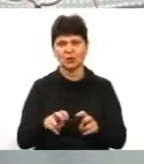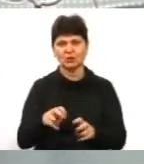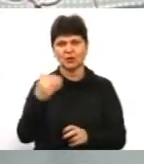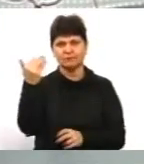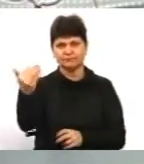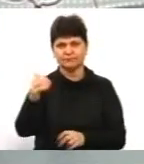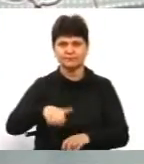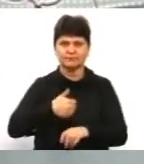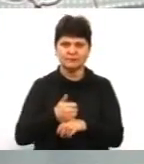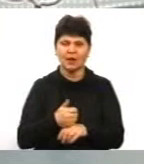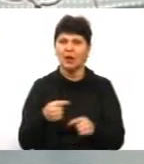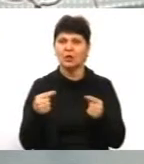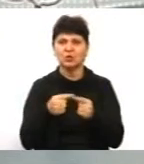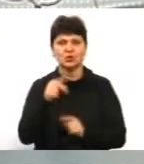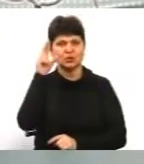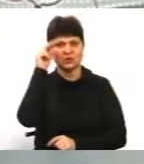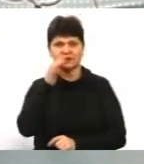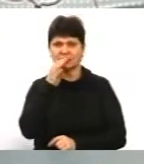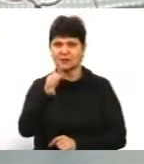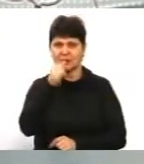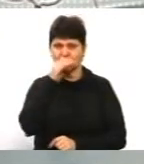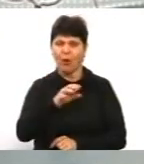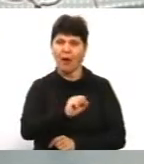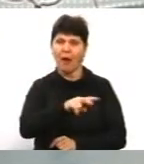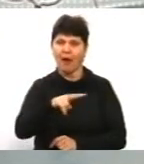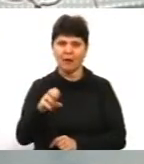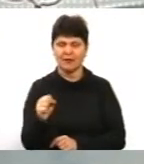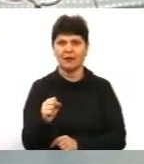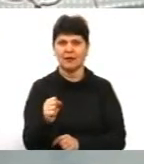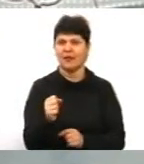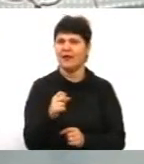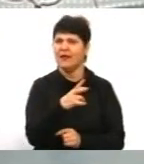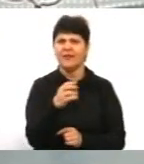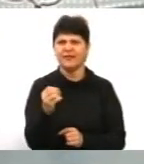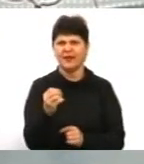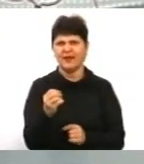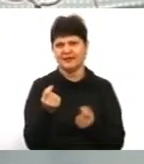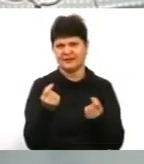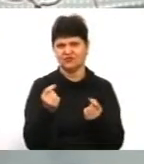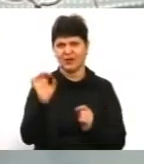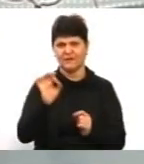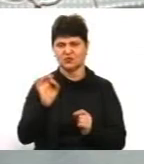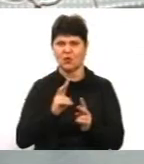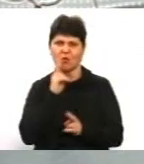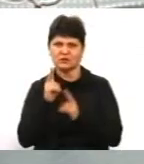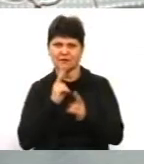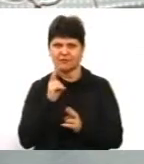Точної цифри вам не можна знавати, але незначний відсоток оскаржених чи не сплачених. Дуже малий відсоток, як